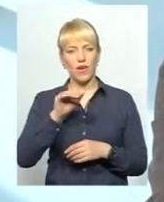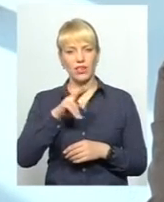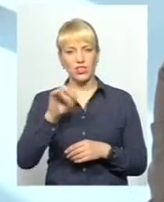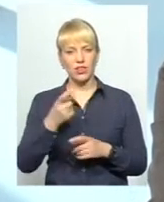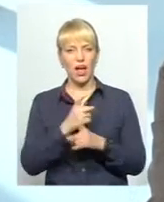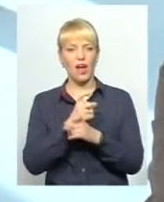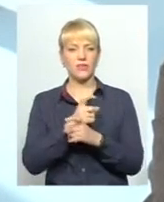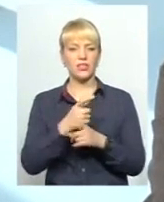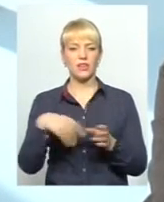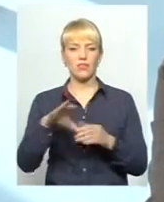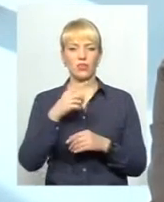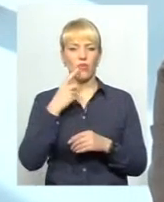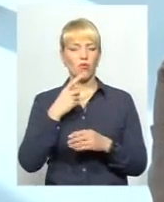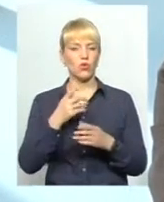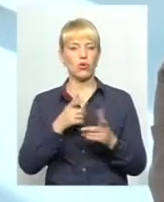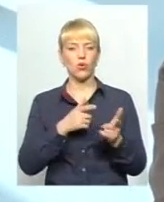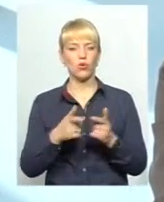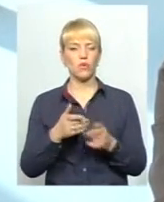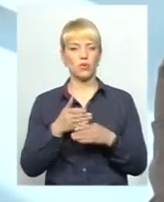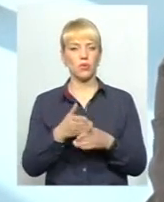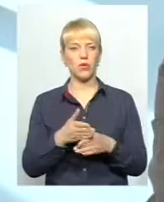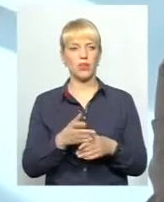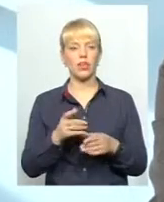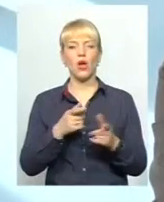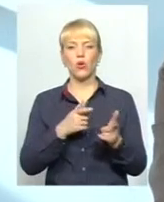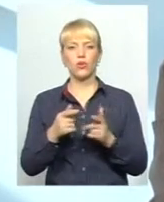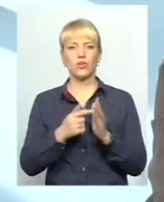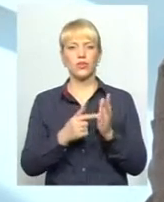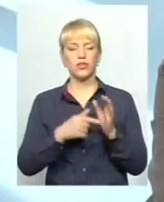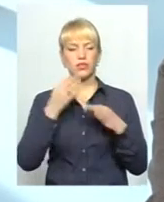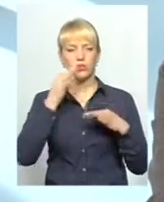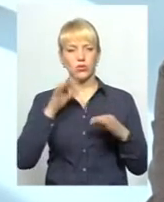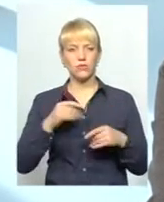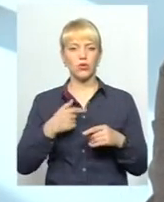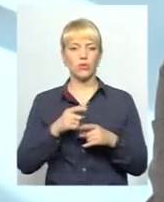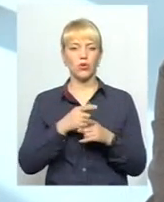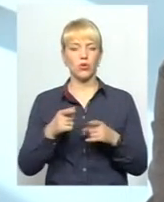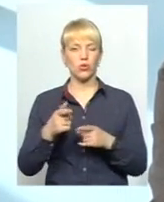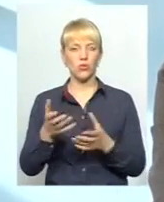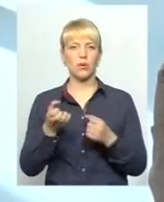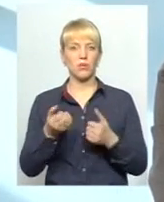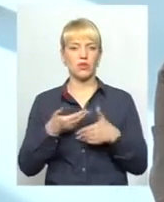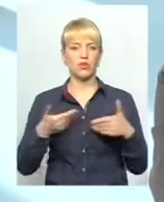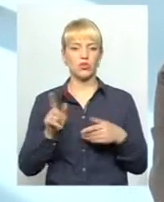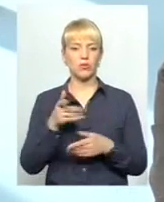допомагати, готові ділитися досвідом, готові їхати, вчити і готові приймати нас на те, щоб ми вчилися,